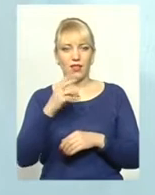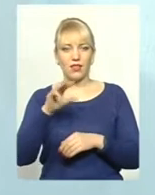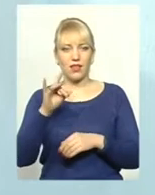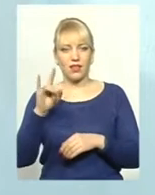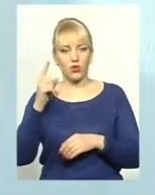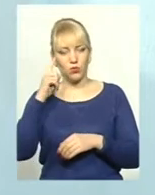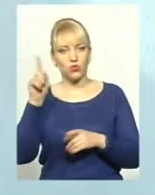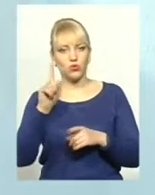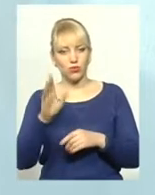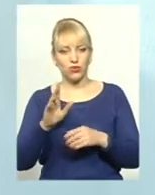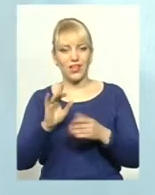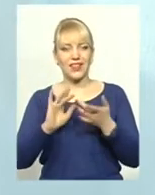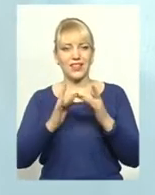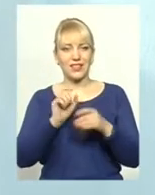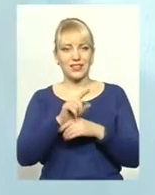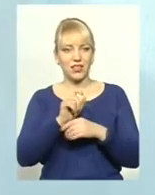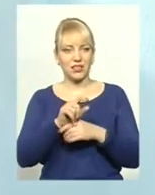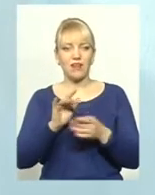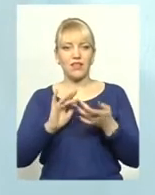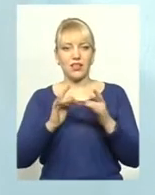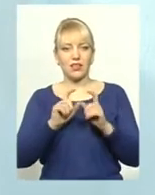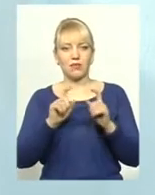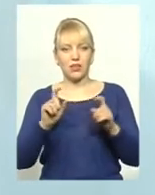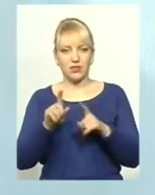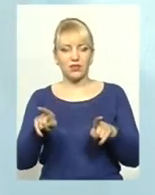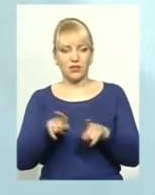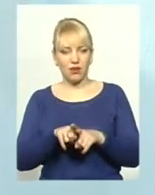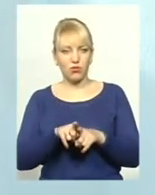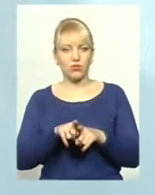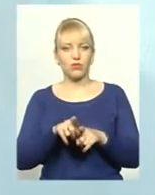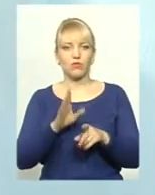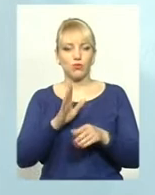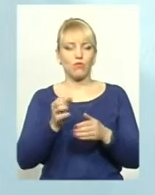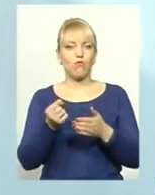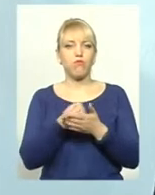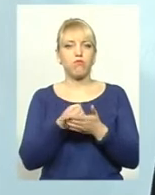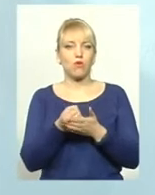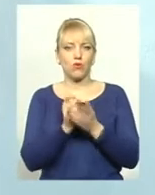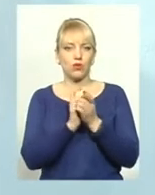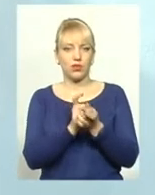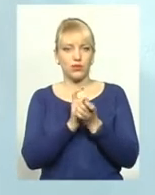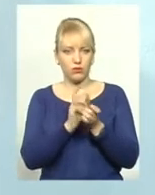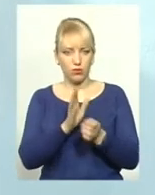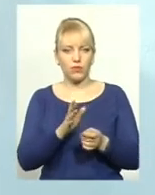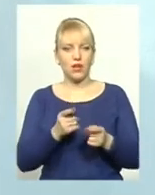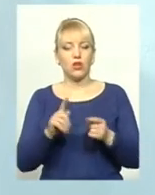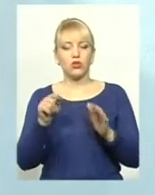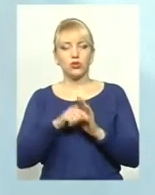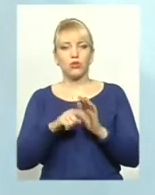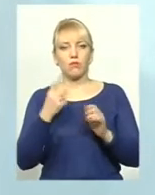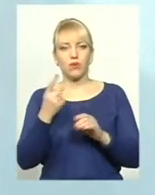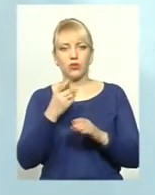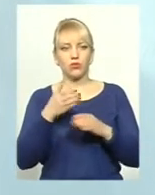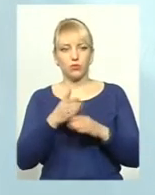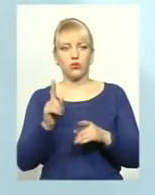будуть в інтернеті замовляти, то на інтернет-магазини ми також не йшти вихід і також будемо з ними боротися. Стосовно першої допомоги. Перше, що